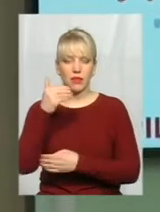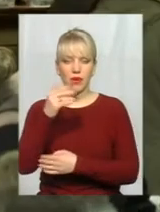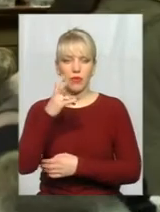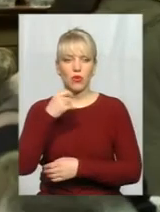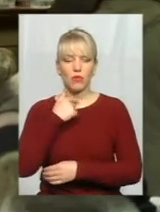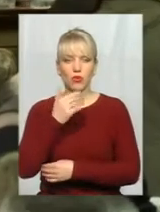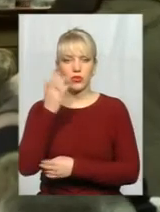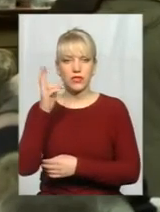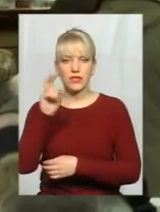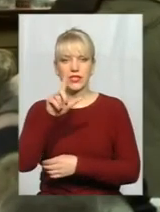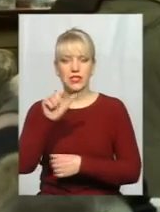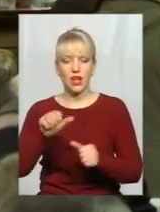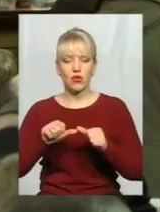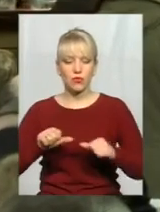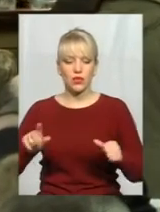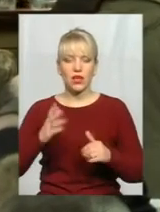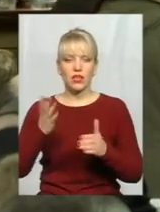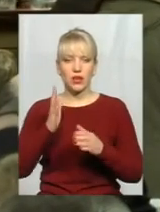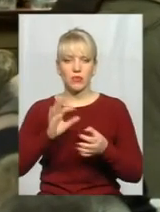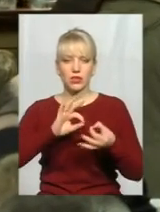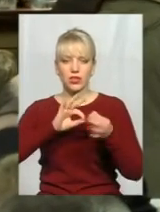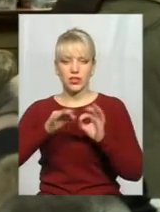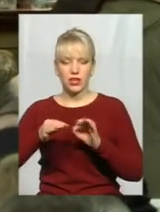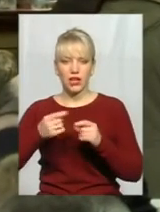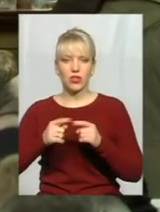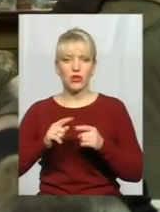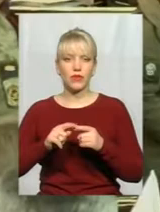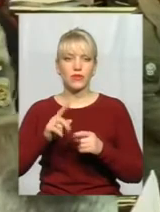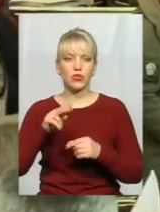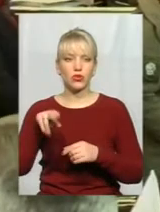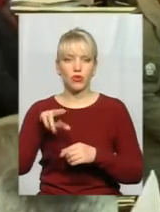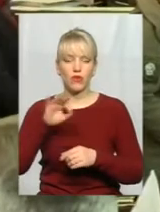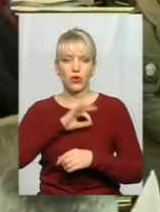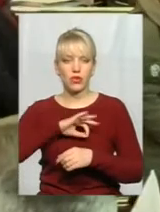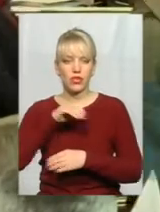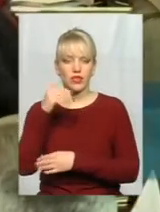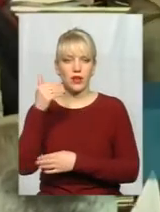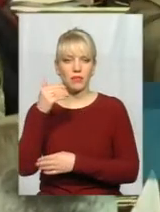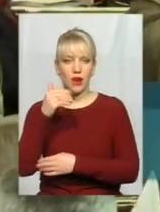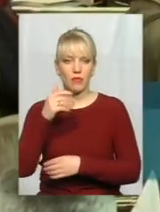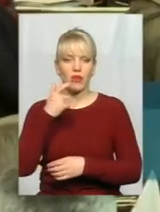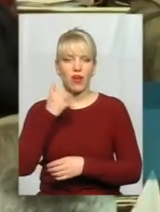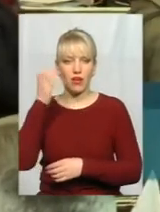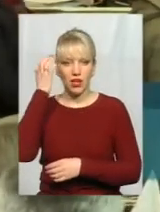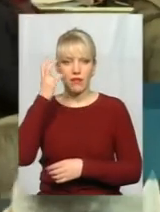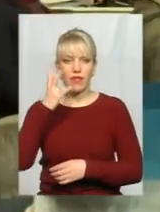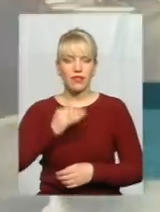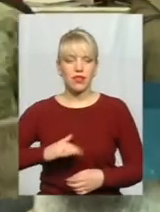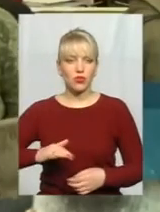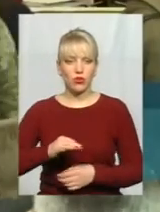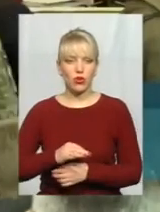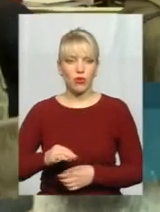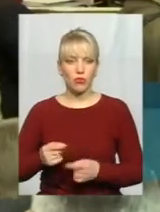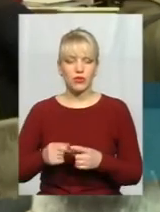яка має більш ретельно обговорити використання червоно-чорного стяга на території області. Два чоловіки від кожної фракції.